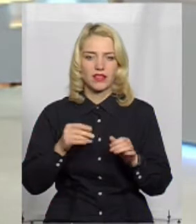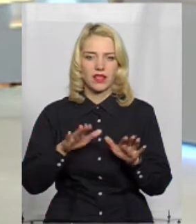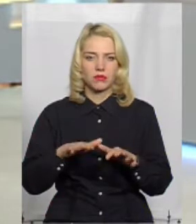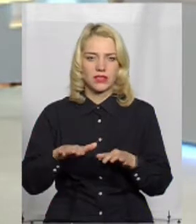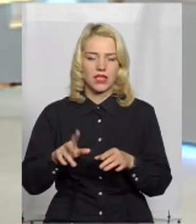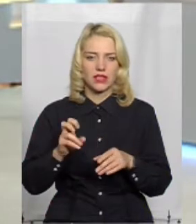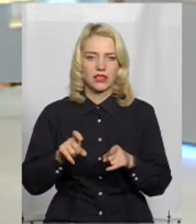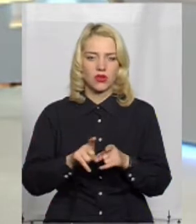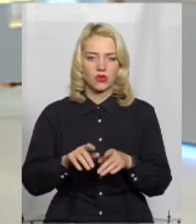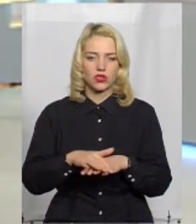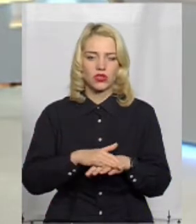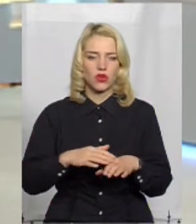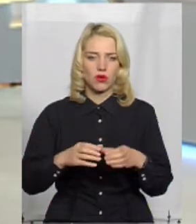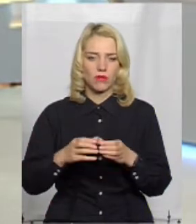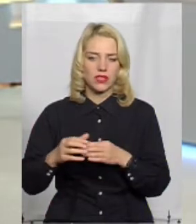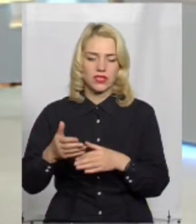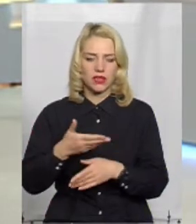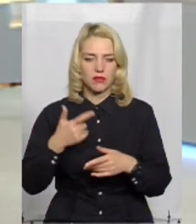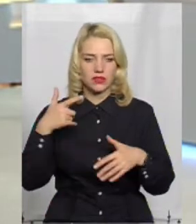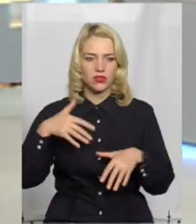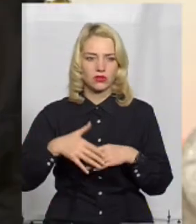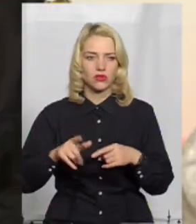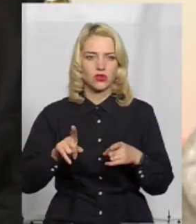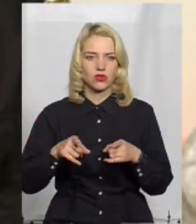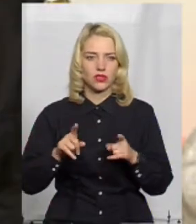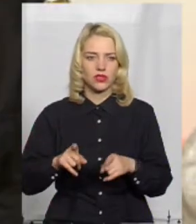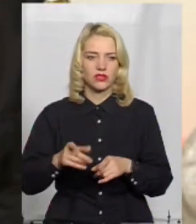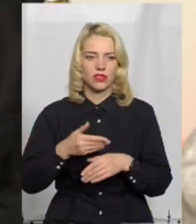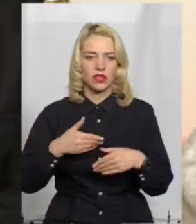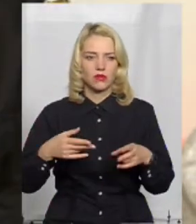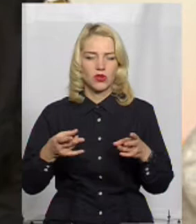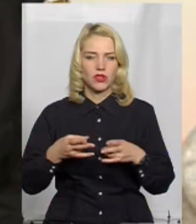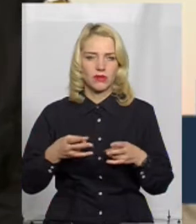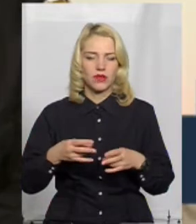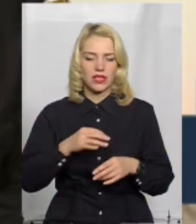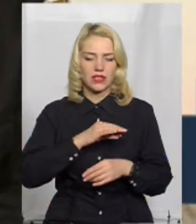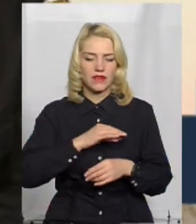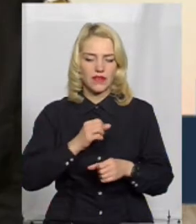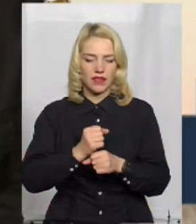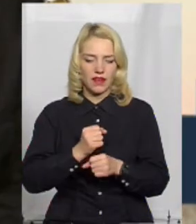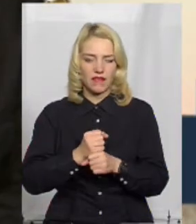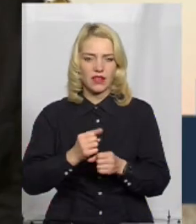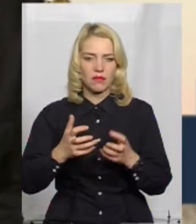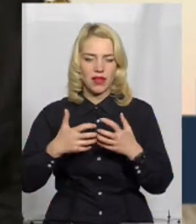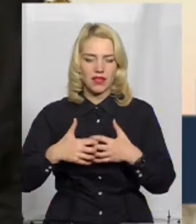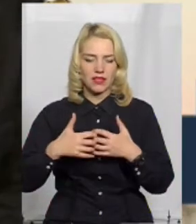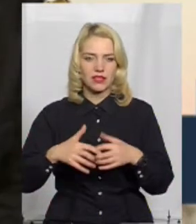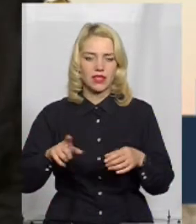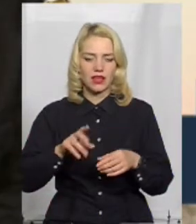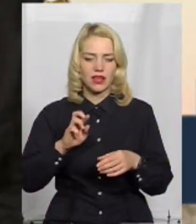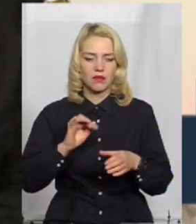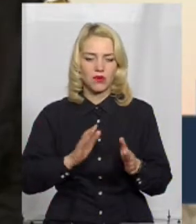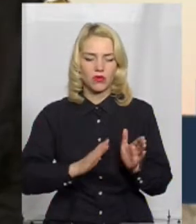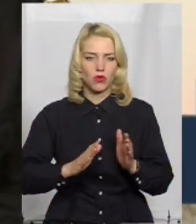з громадськістю, громадськими організаціями. зрозуміли, що дійсно нам потрібен дієвий механізм, який врегулював саме